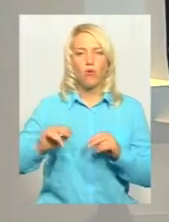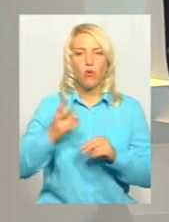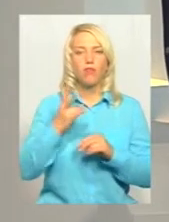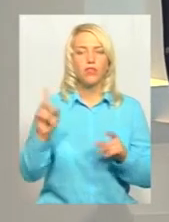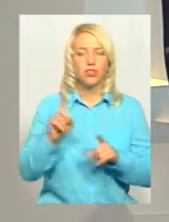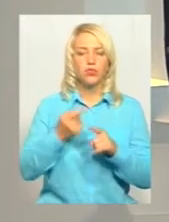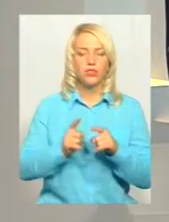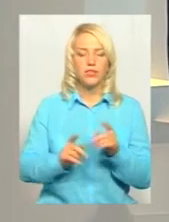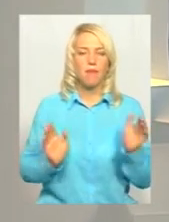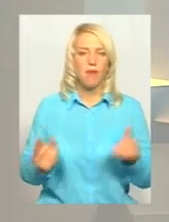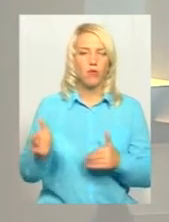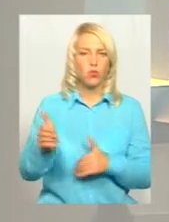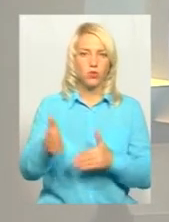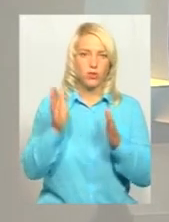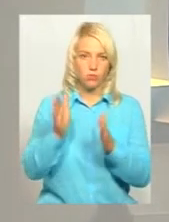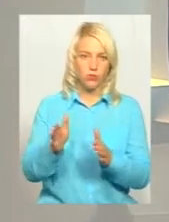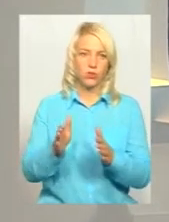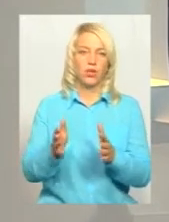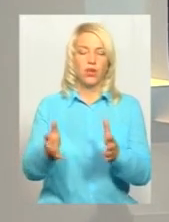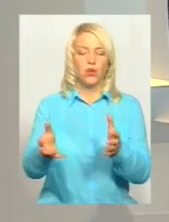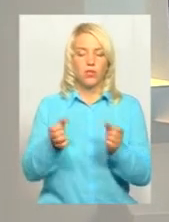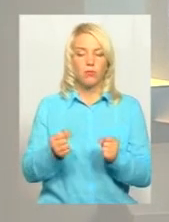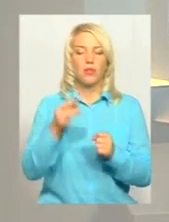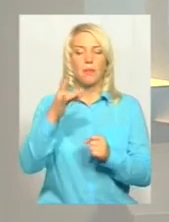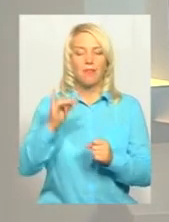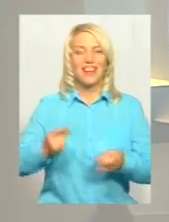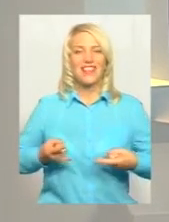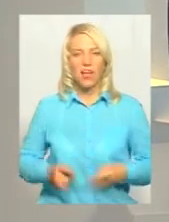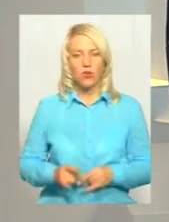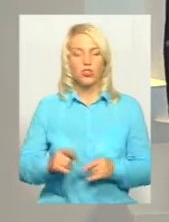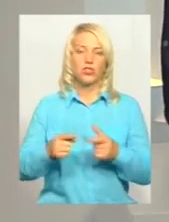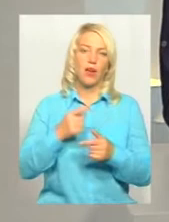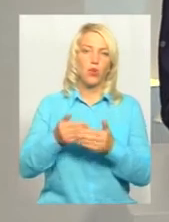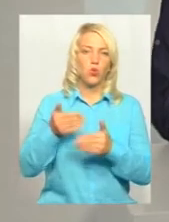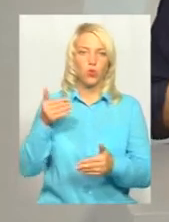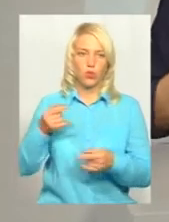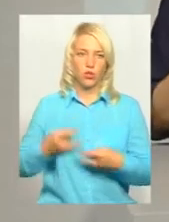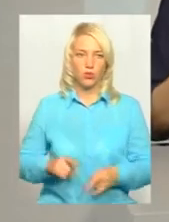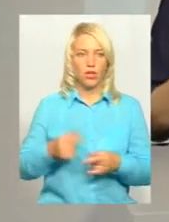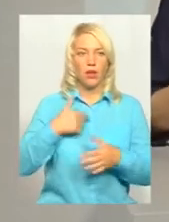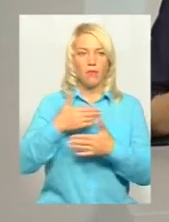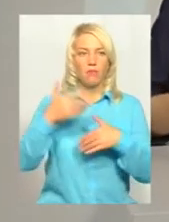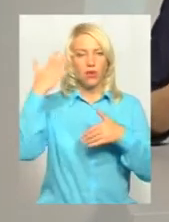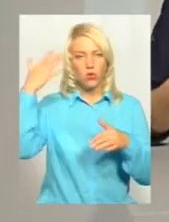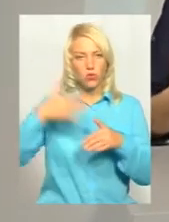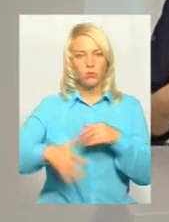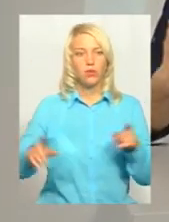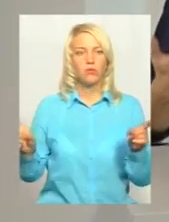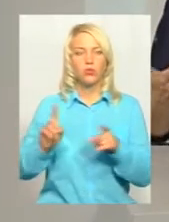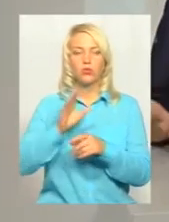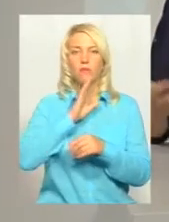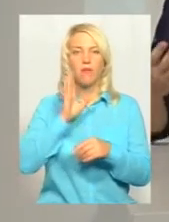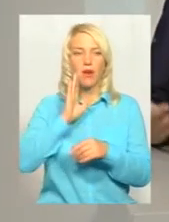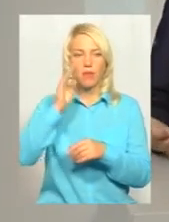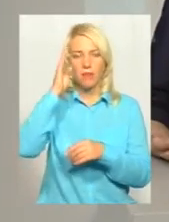пакунки зможуть отримувати або одразу по народженню, або, можливо, ще до нього? Тому що ж ми розуміємо, що мами,